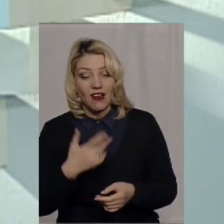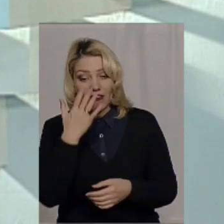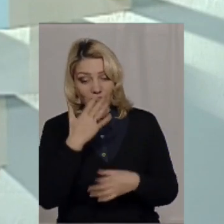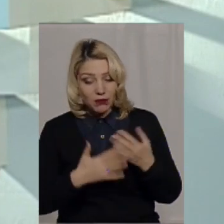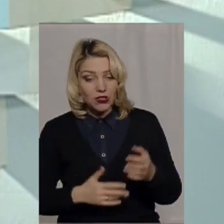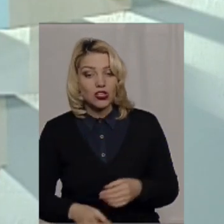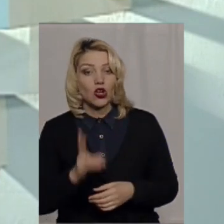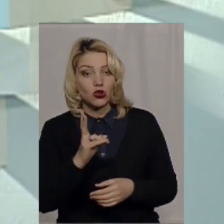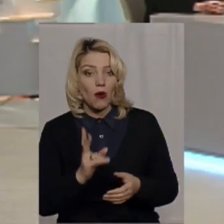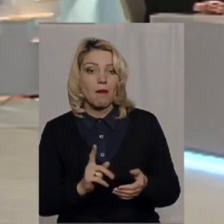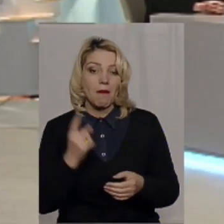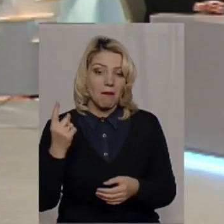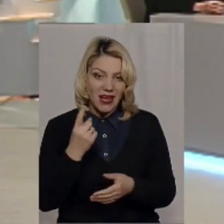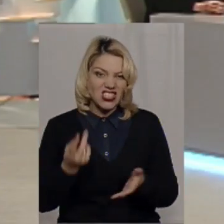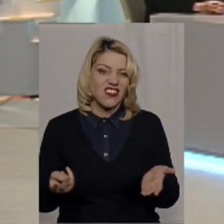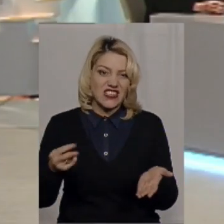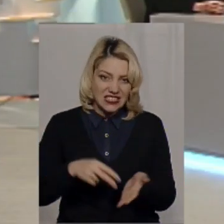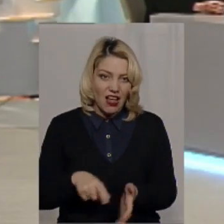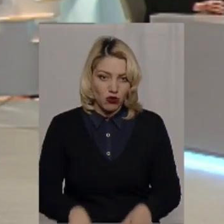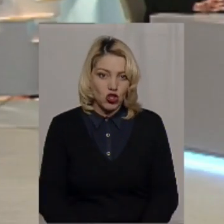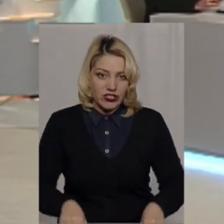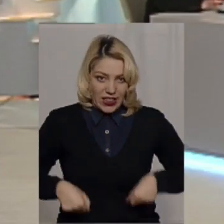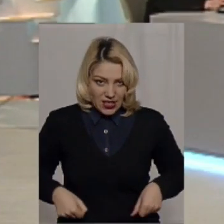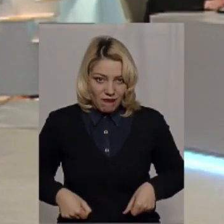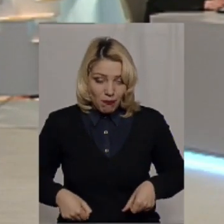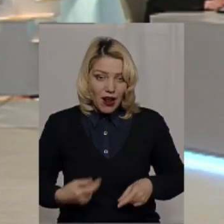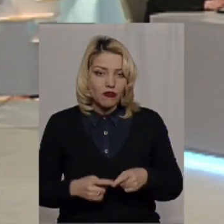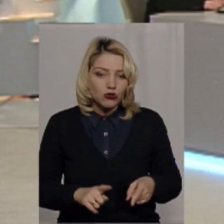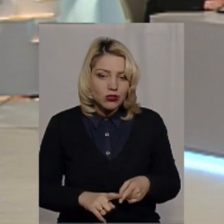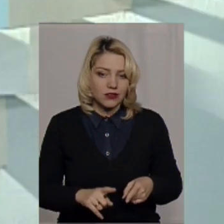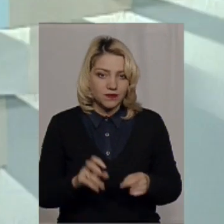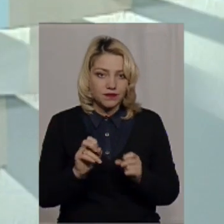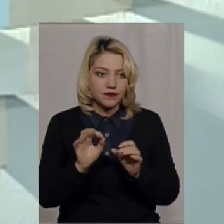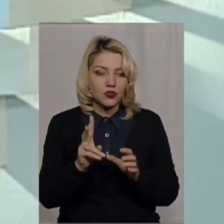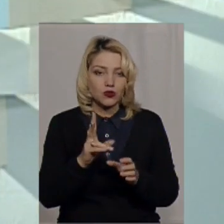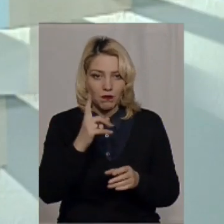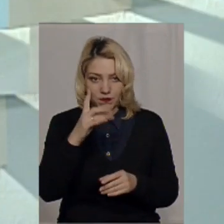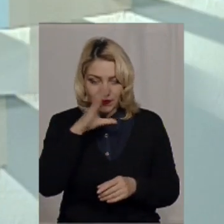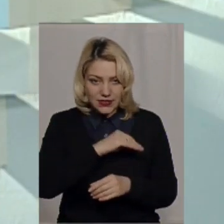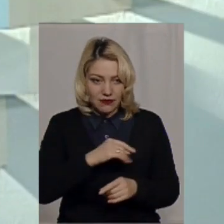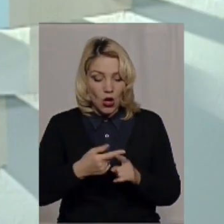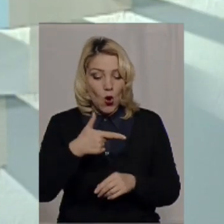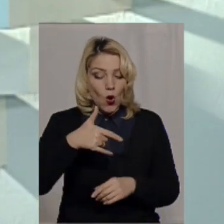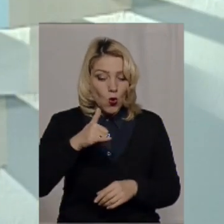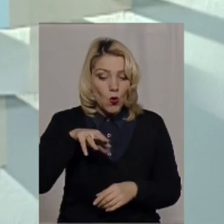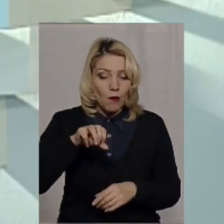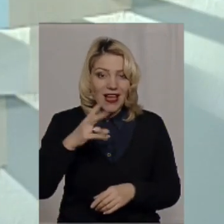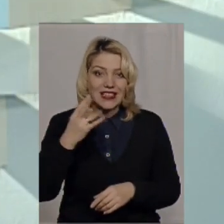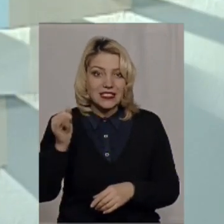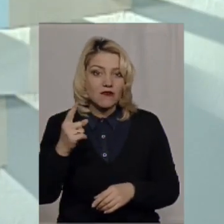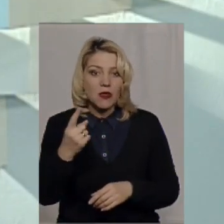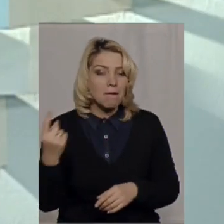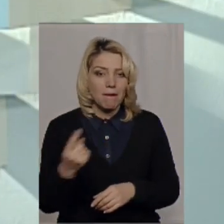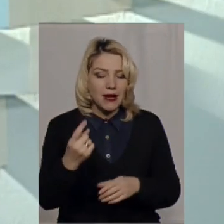встав, той в штани вбрався, вона реально в цій ситуації працює. Бо ті самі, я не знаю, гуменці, які першими об